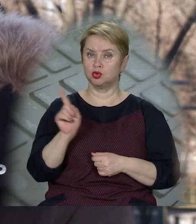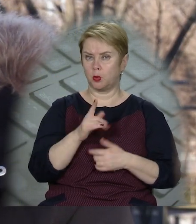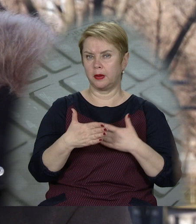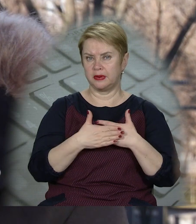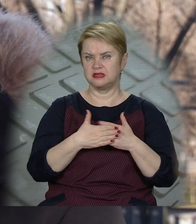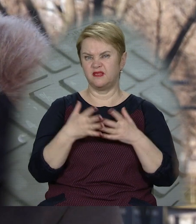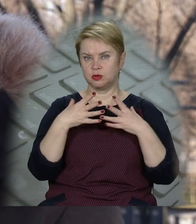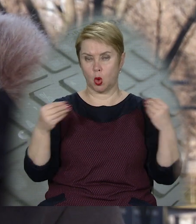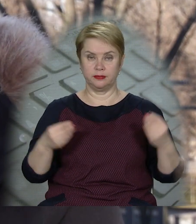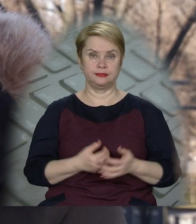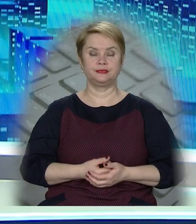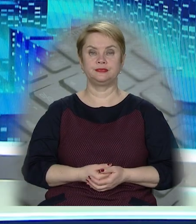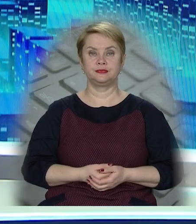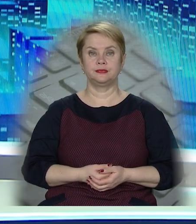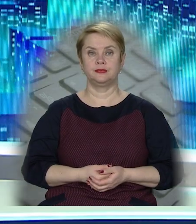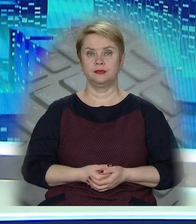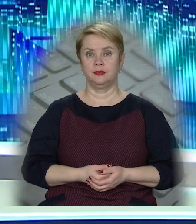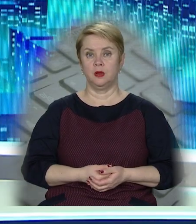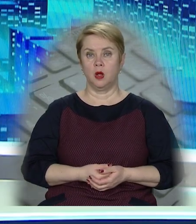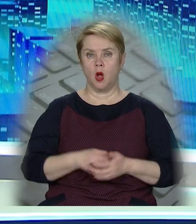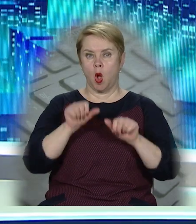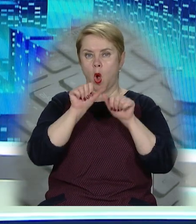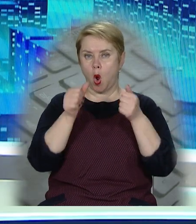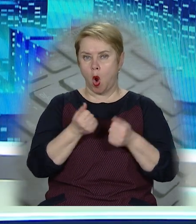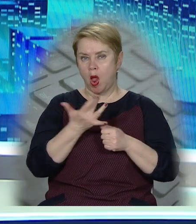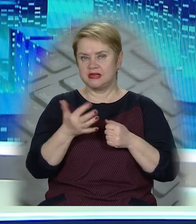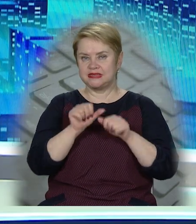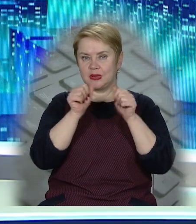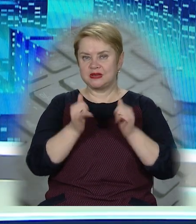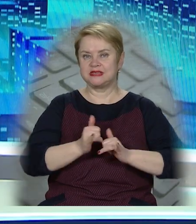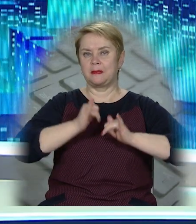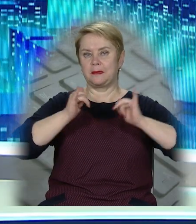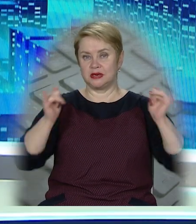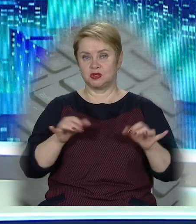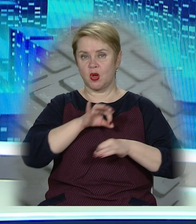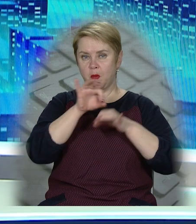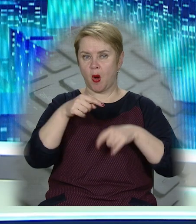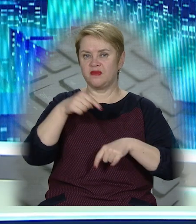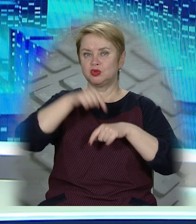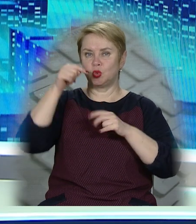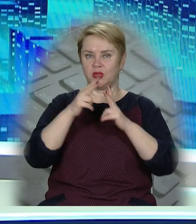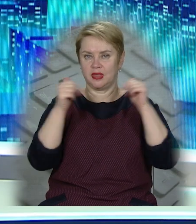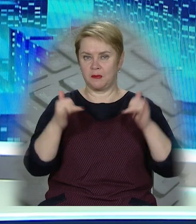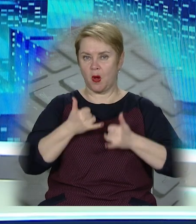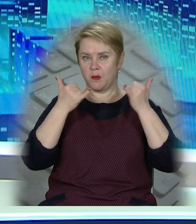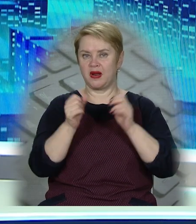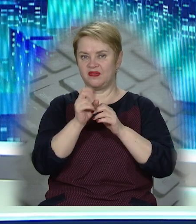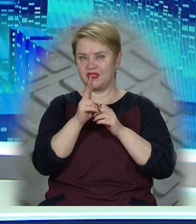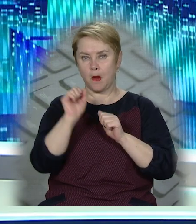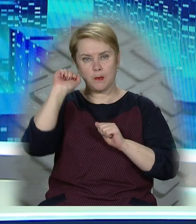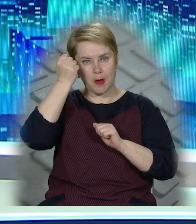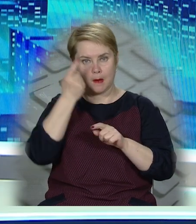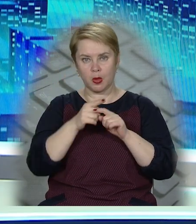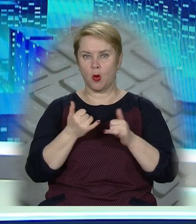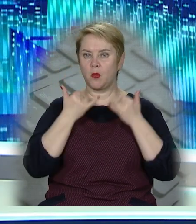приблизно весною. Колекція міні-скульптуру Дніпрі збільшується. Проєкт «Відчуй Дніпро» презентував 12-ту